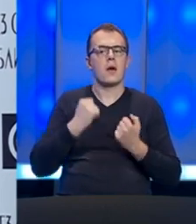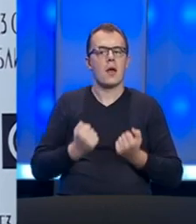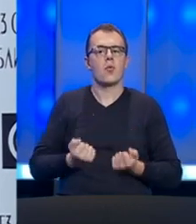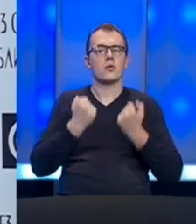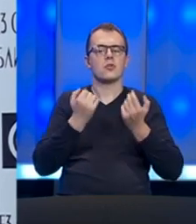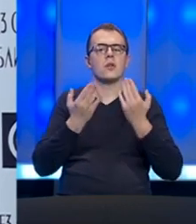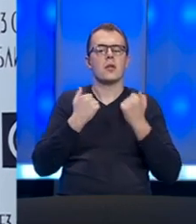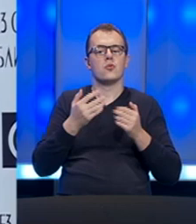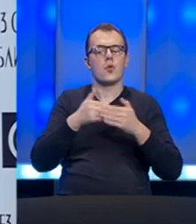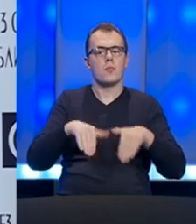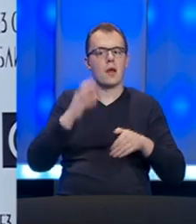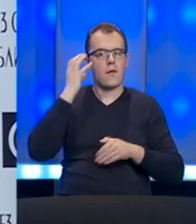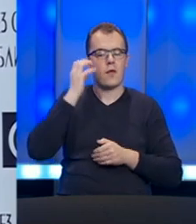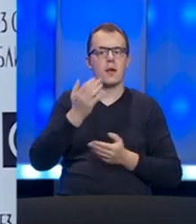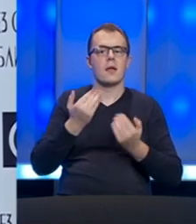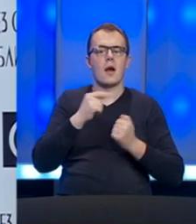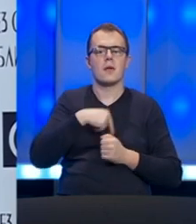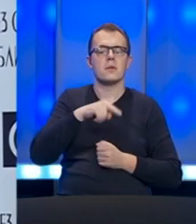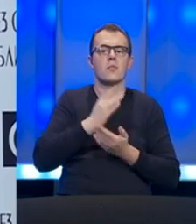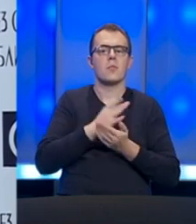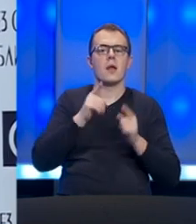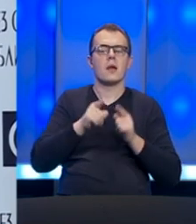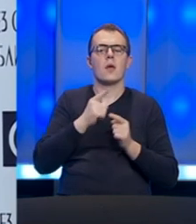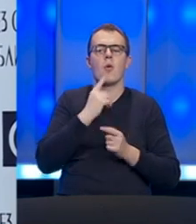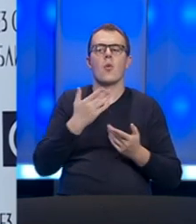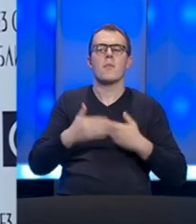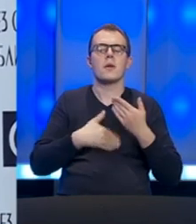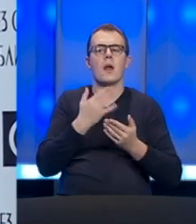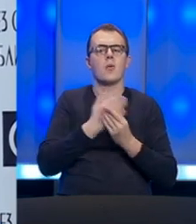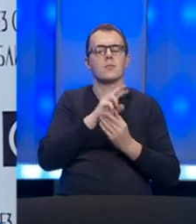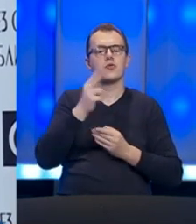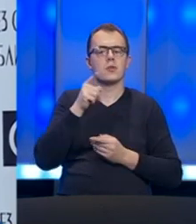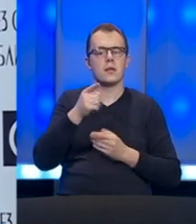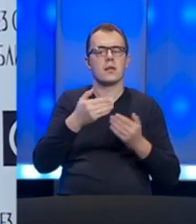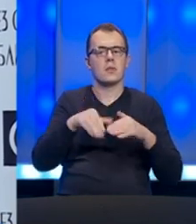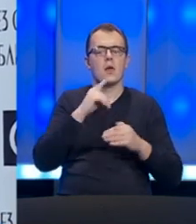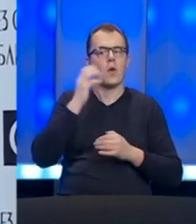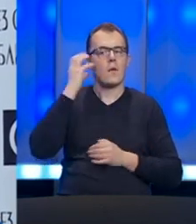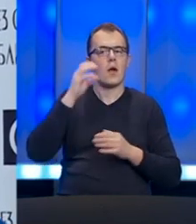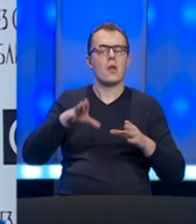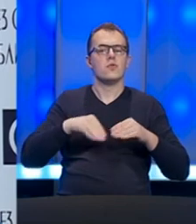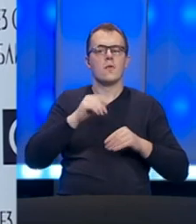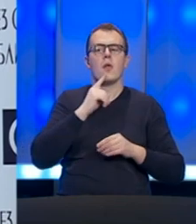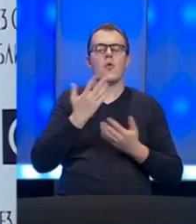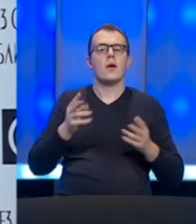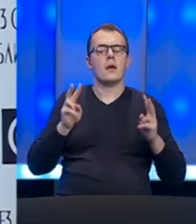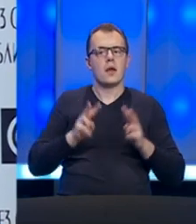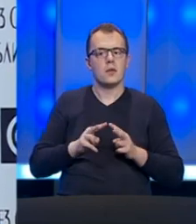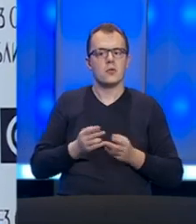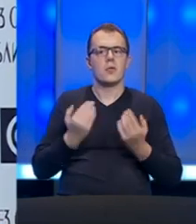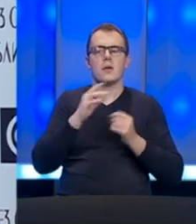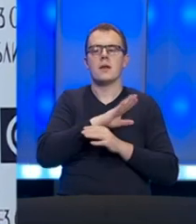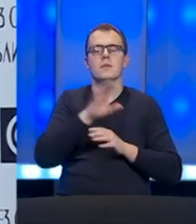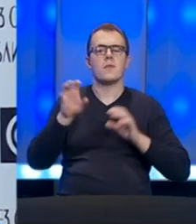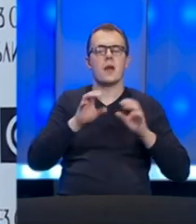zato su mjere vlade, a mi smo bili neko ko je predlagao izbeđu ostalih i te mjere koje je vlada usvojila i koje realizuje, da svi